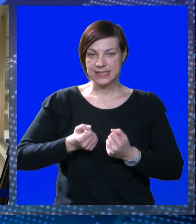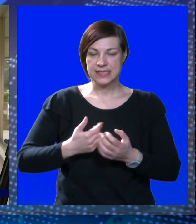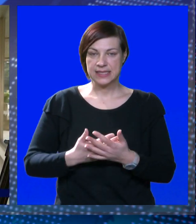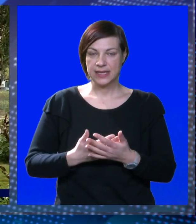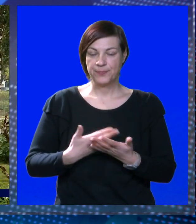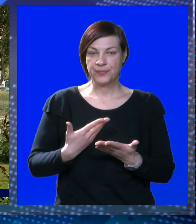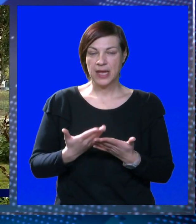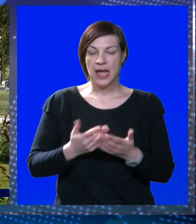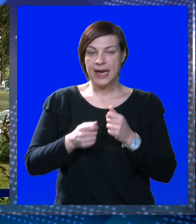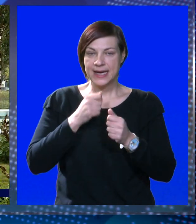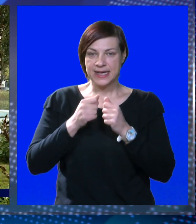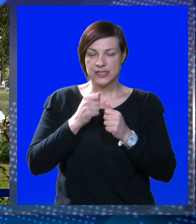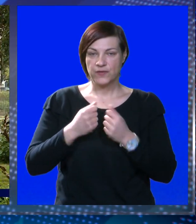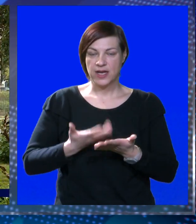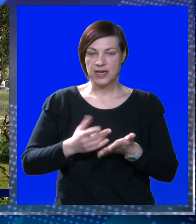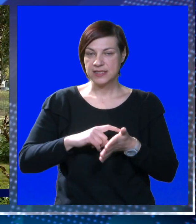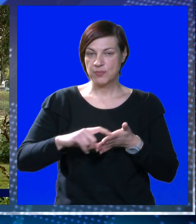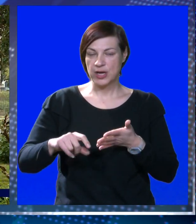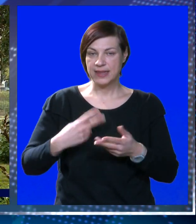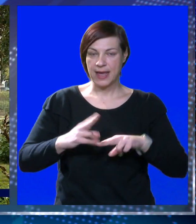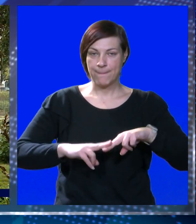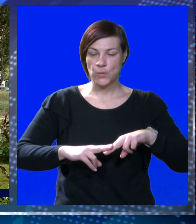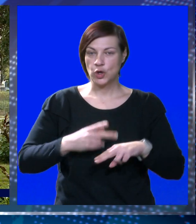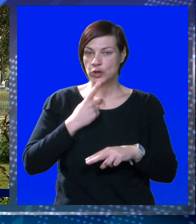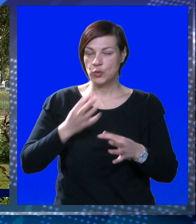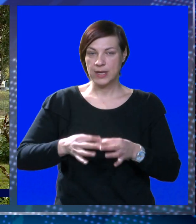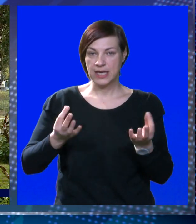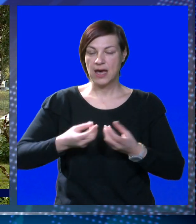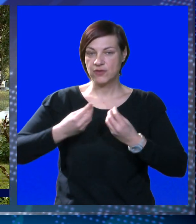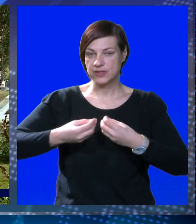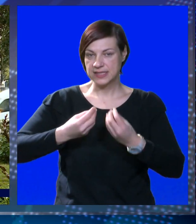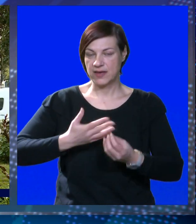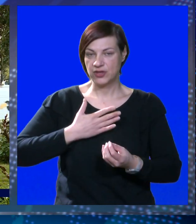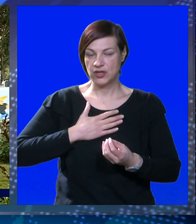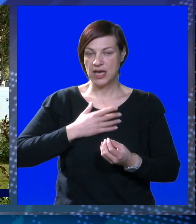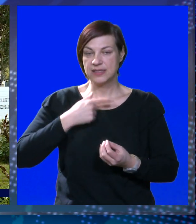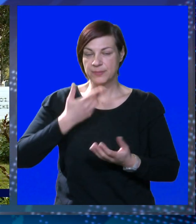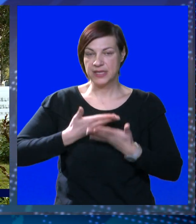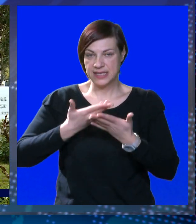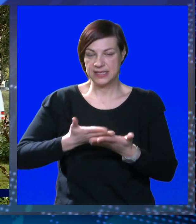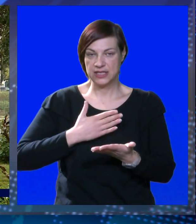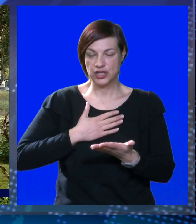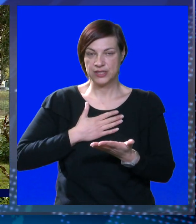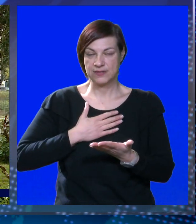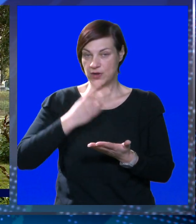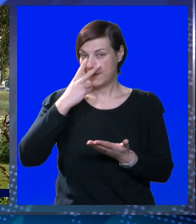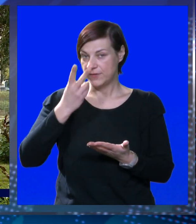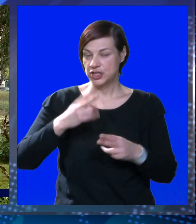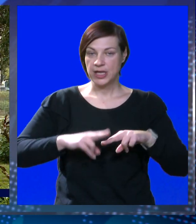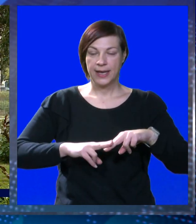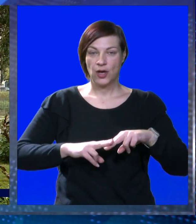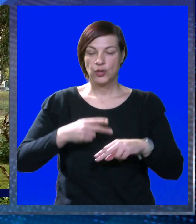taksisti. U principu razgovarali smo na temu predložene odluke u kojoj javnom savjetovanju. Ja sam mu usmeno iznio svoje